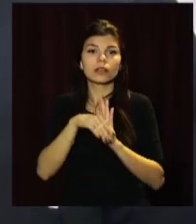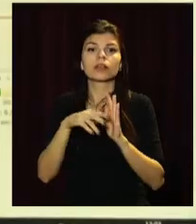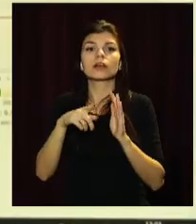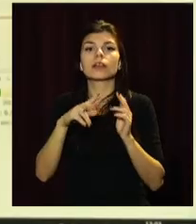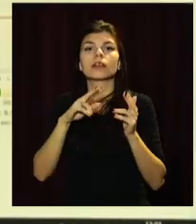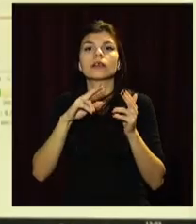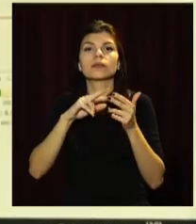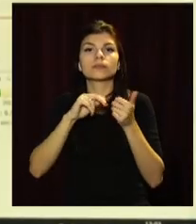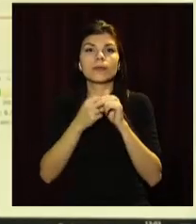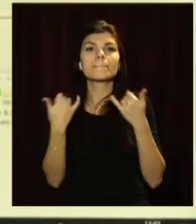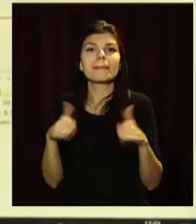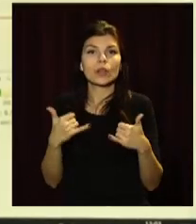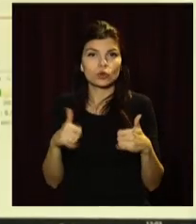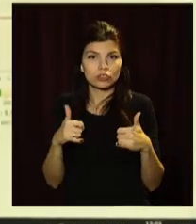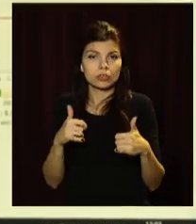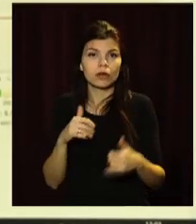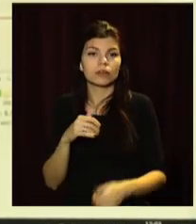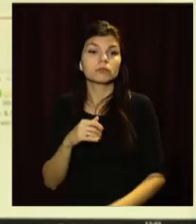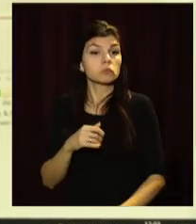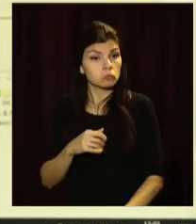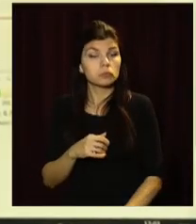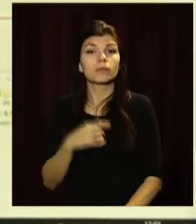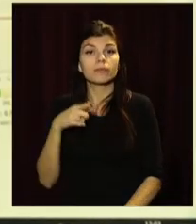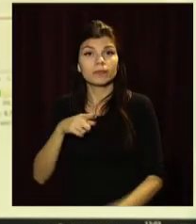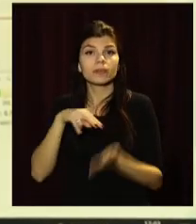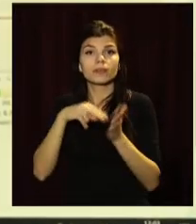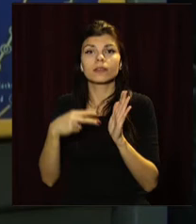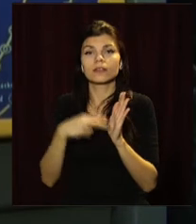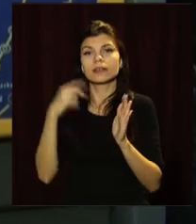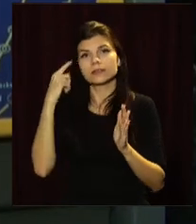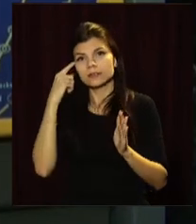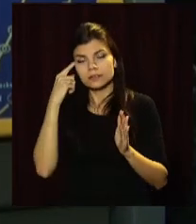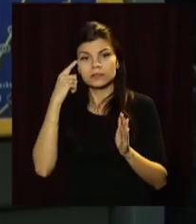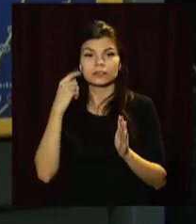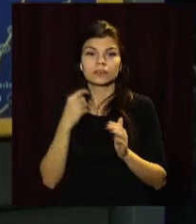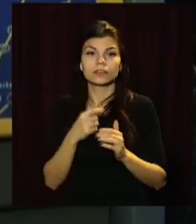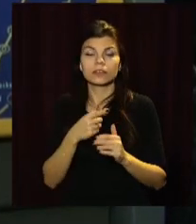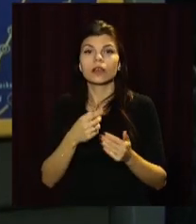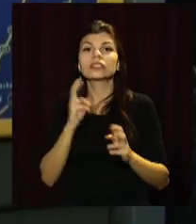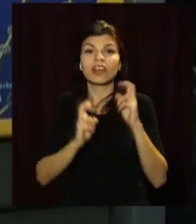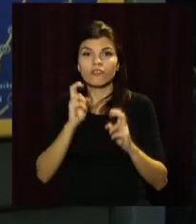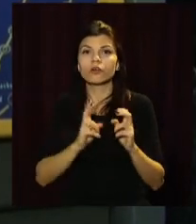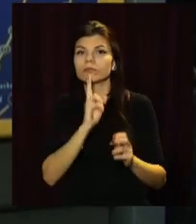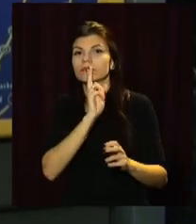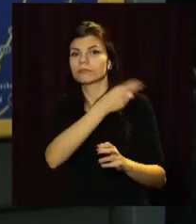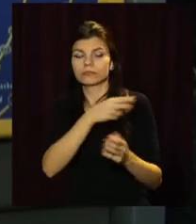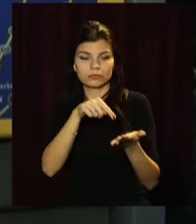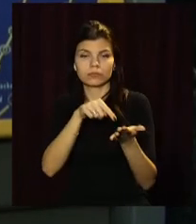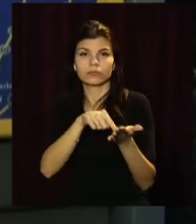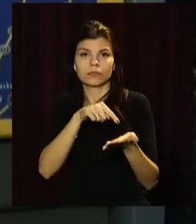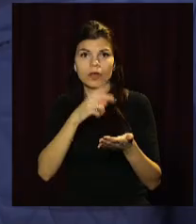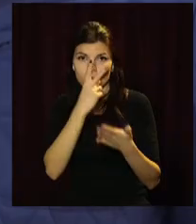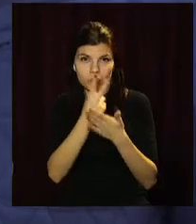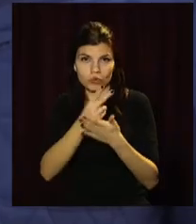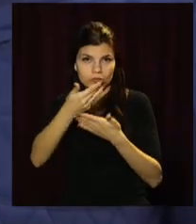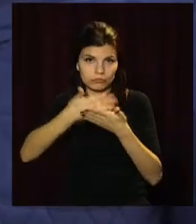комбінату. Зафіксовані результати зможуть презентувати підприємствам-забруднювачам. Тим самим їх мотивуватимуть покращувати екоситуацію в